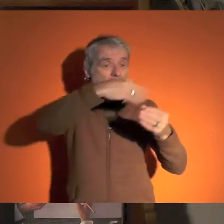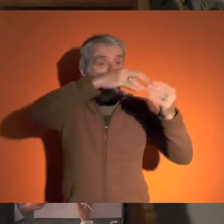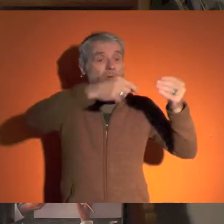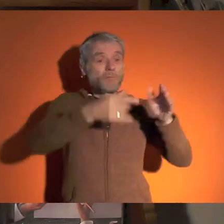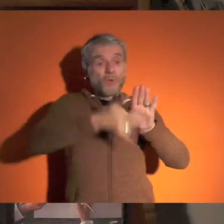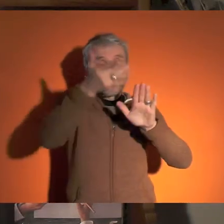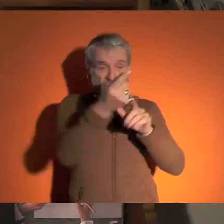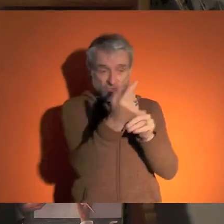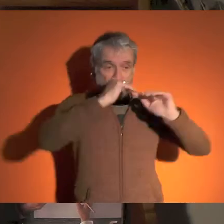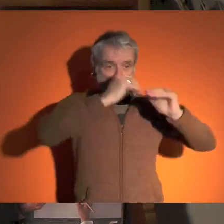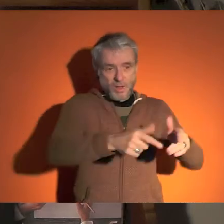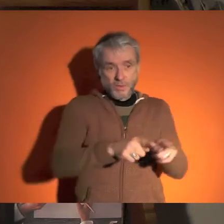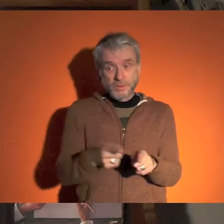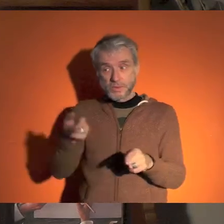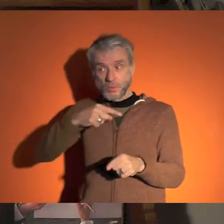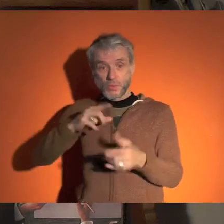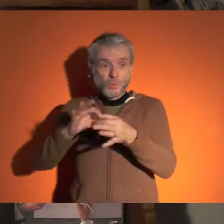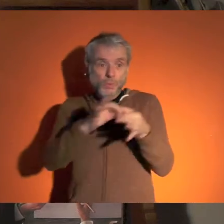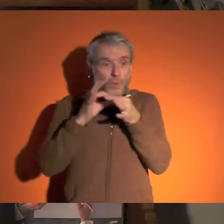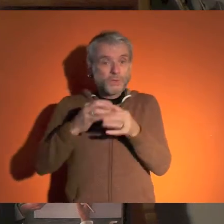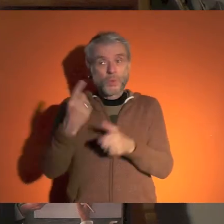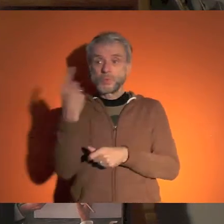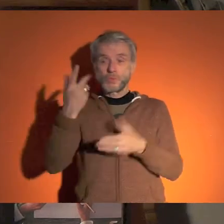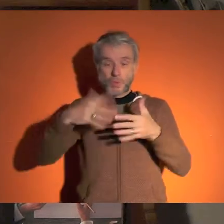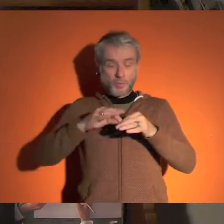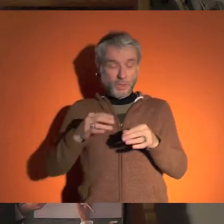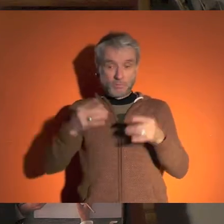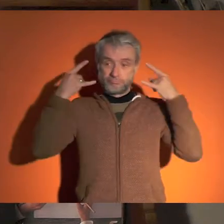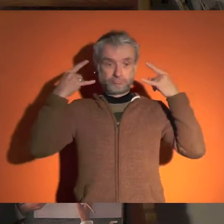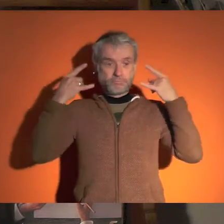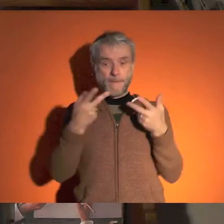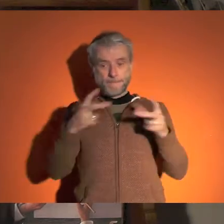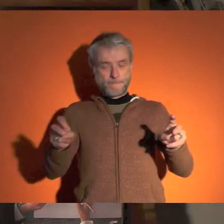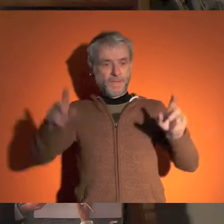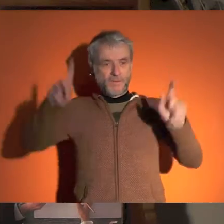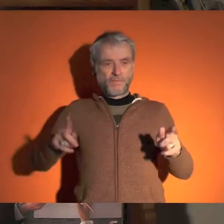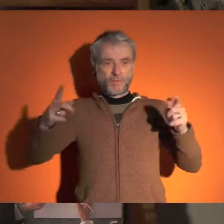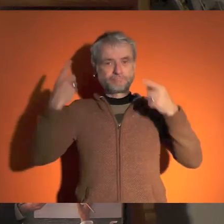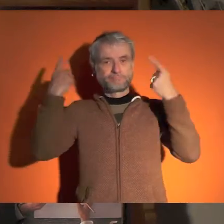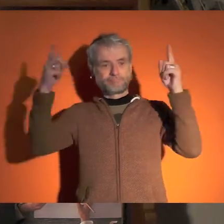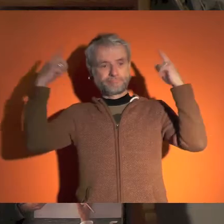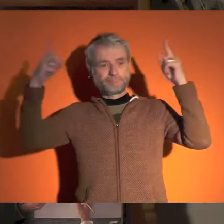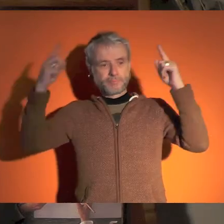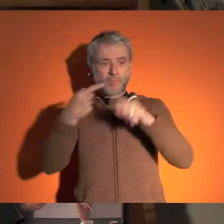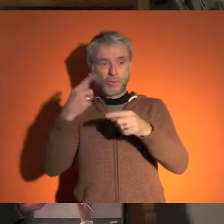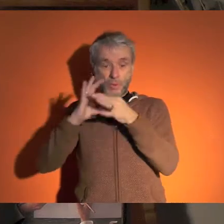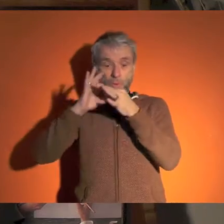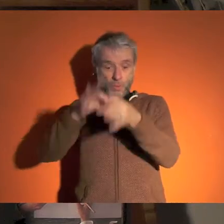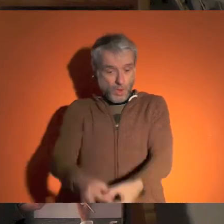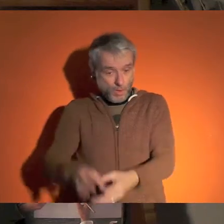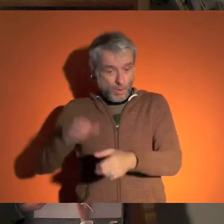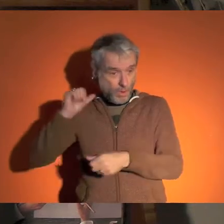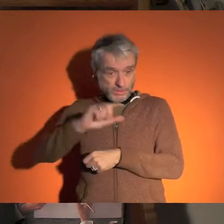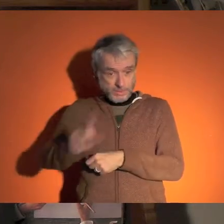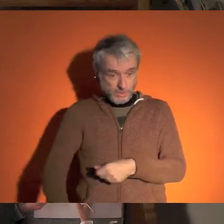mais aussi dans la façon dont nous gérons la finance et les paradis fiscaux, et nous poser, dans chacune de nos relations, comme